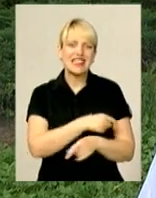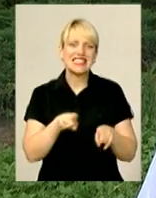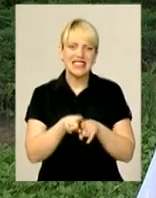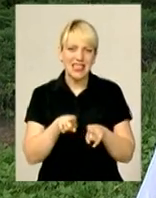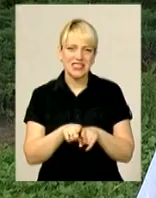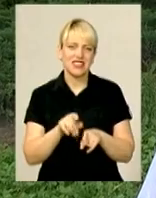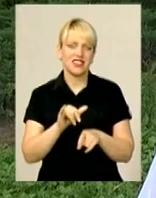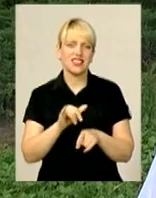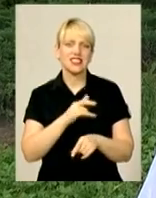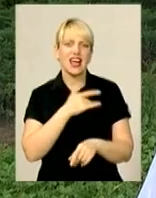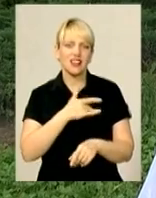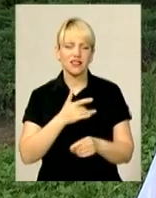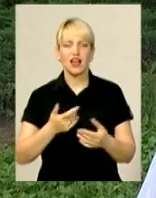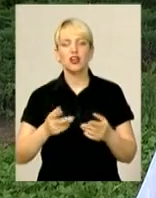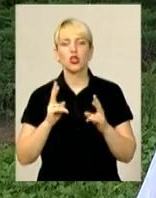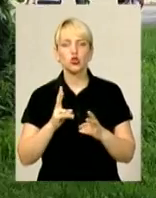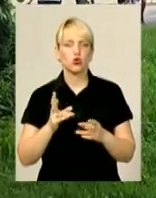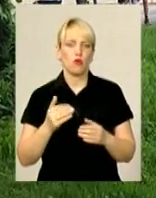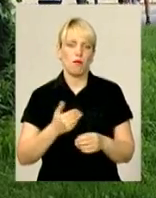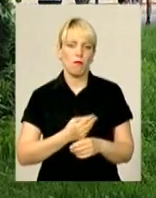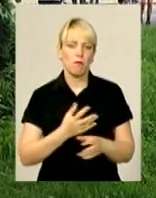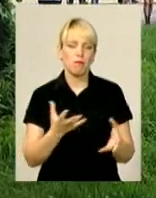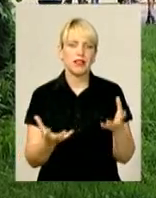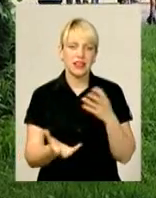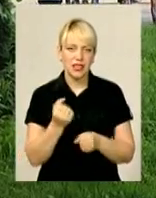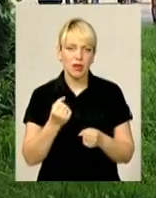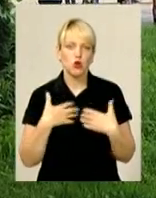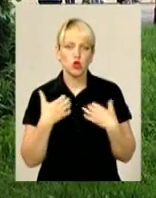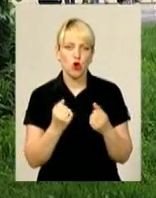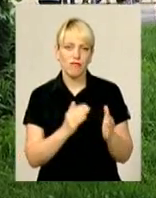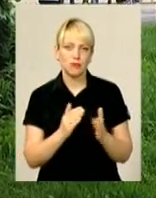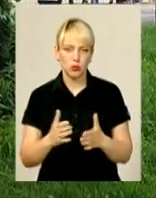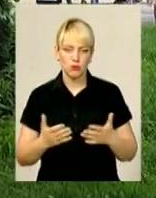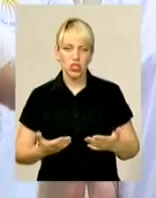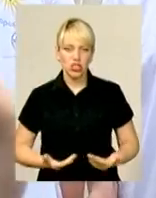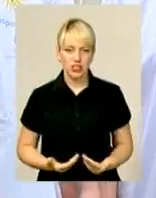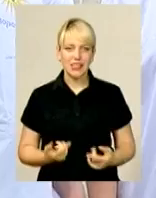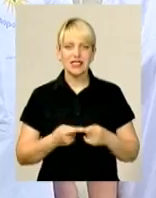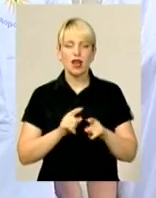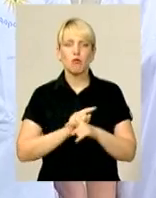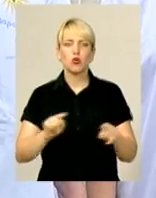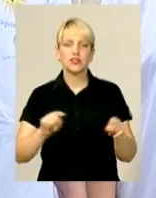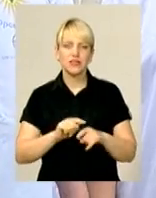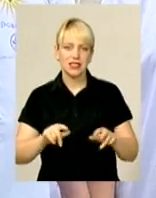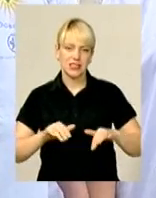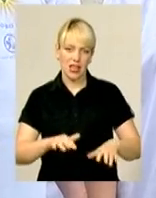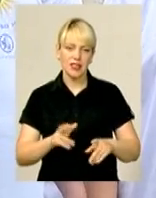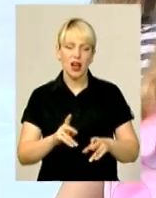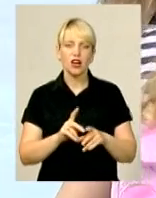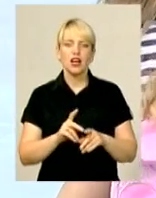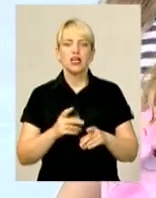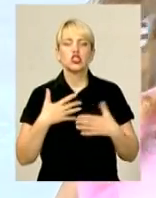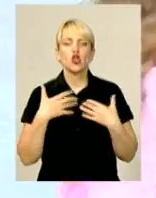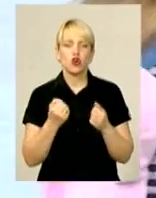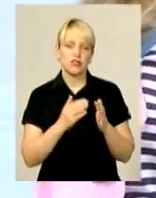також всіх бажаючих, хто підтримує здоровий образ життя. «Забіг здоров'я» – це просвітницька акція, як пропаганда здорового способу життя, до якої